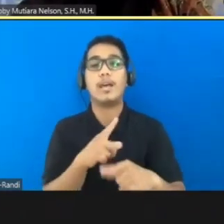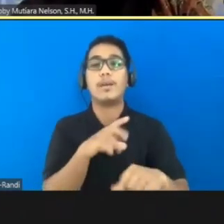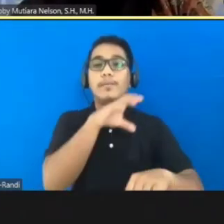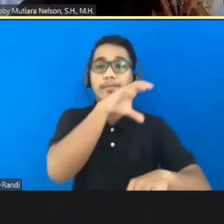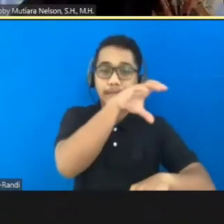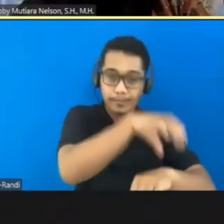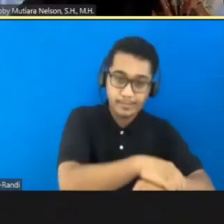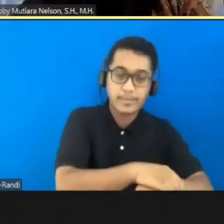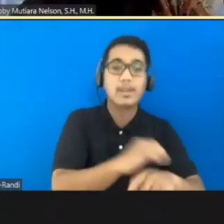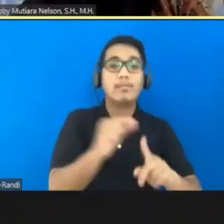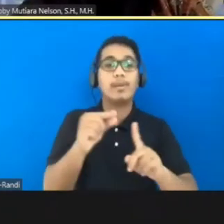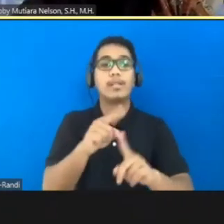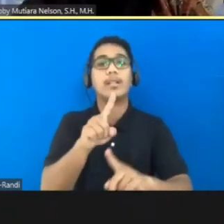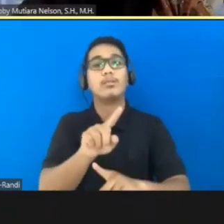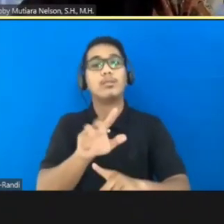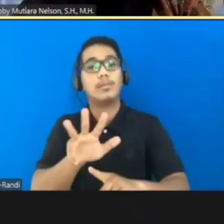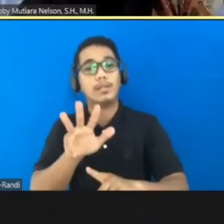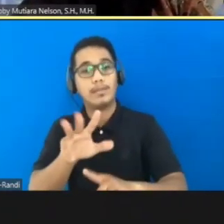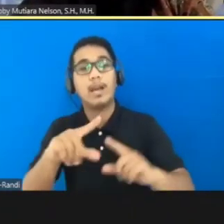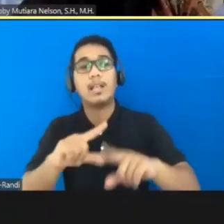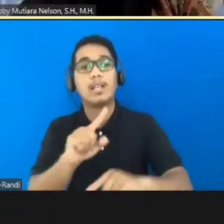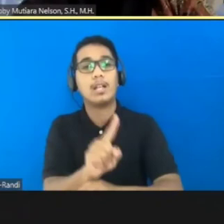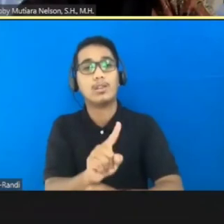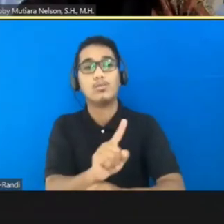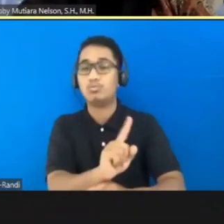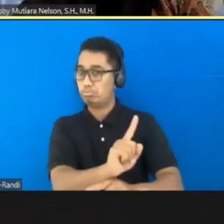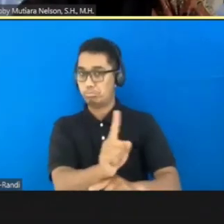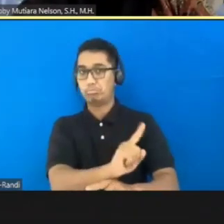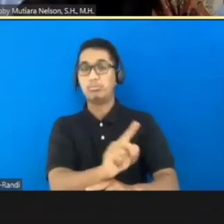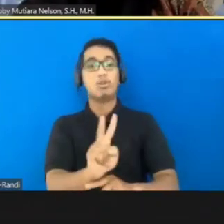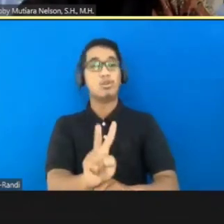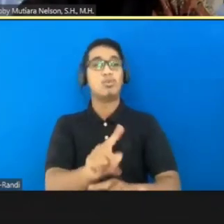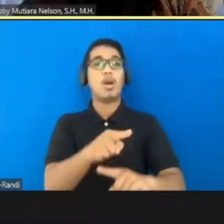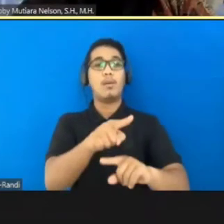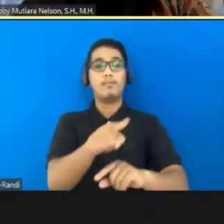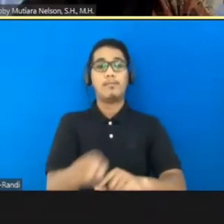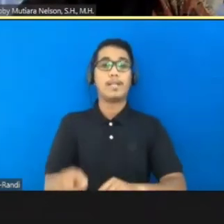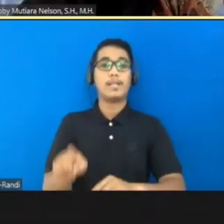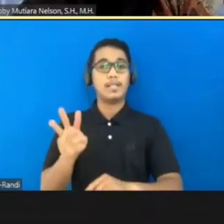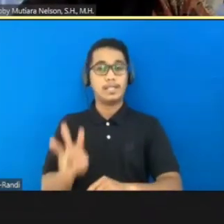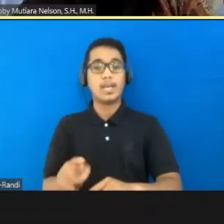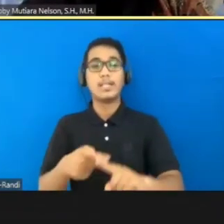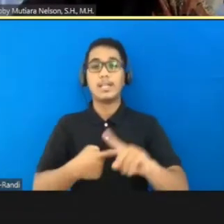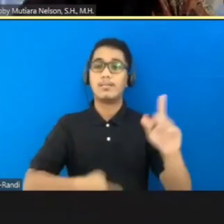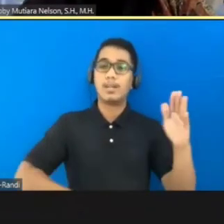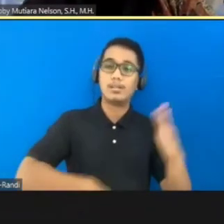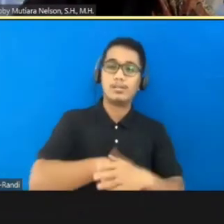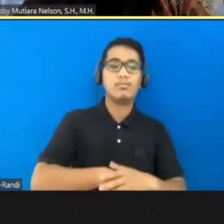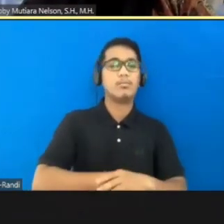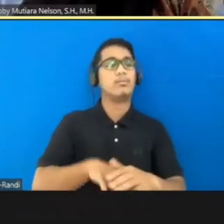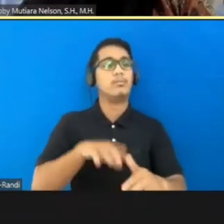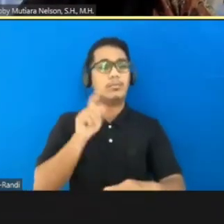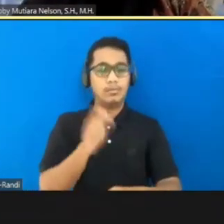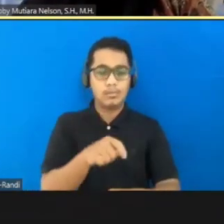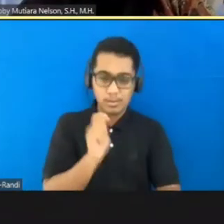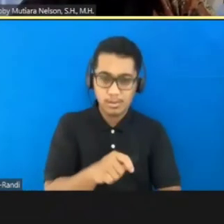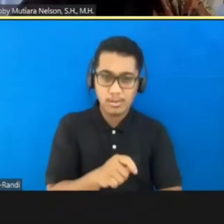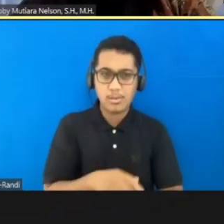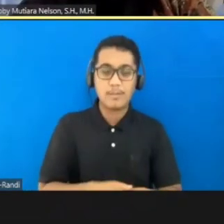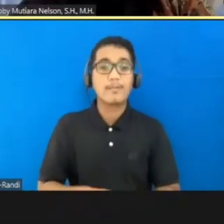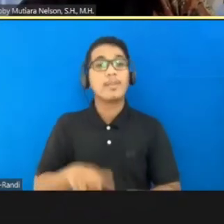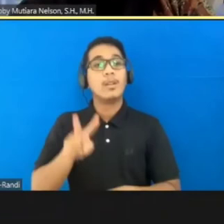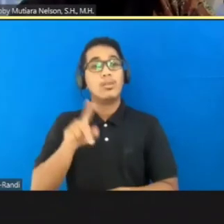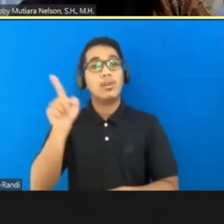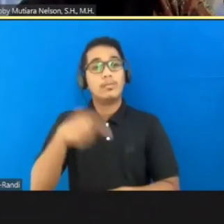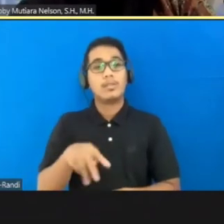dalam pasal 199 ayat 1 tidak boleh melebih 2 per 3 dari maksimum pidana-tindak pidana yang didakwakan. 2 per 3 dari